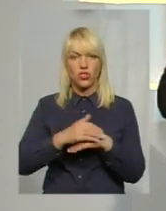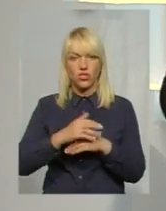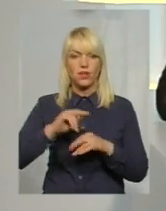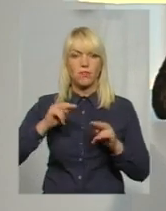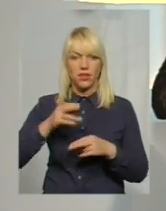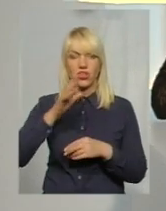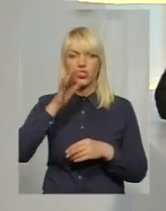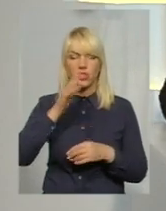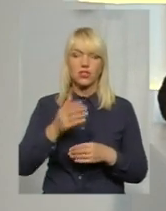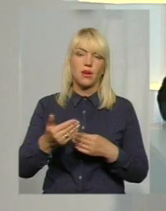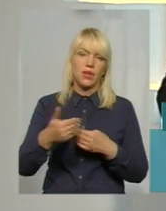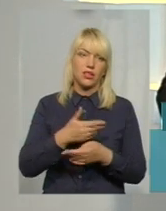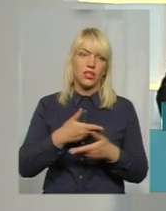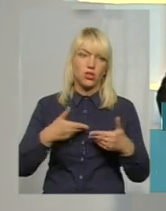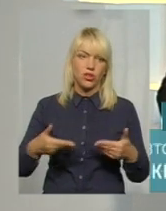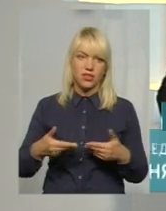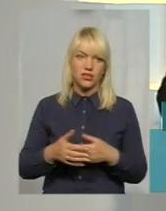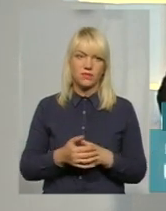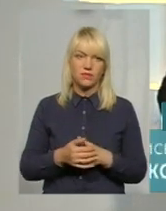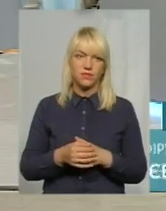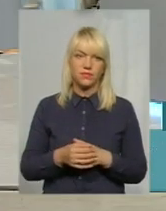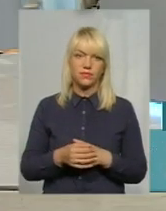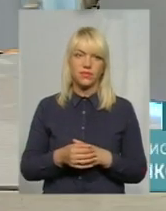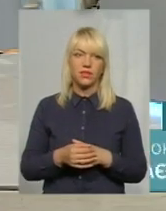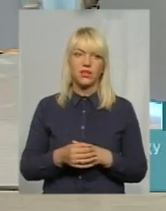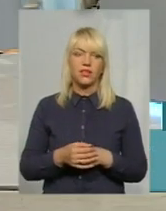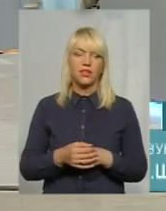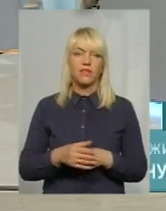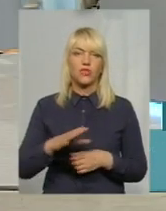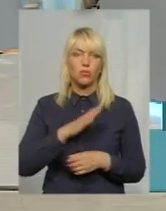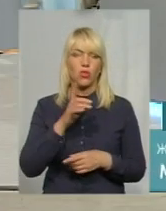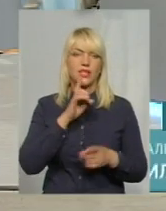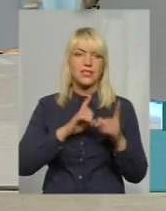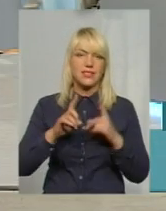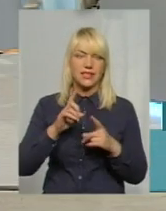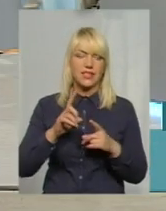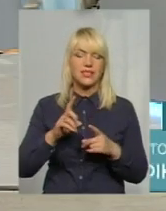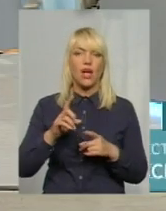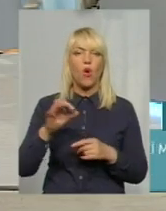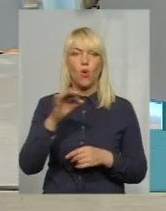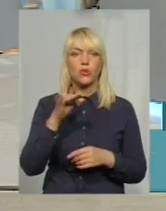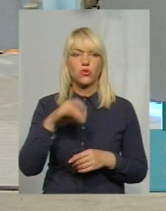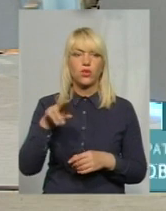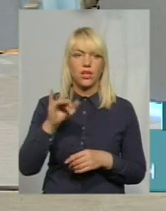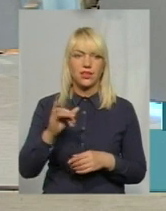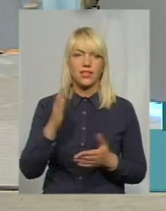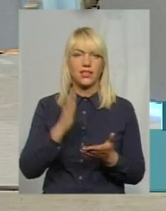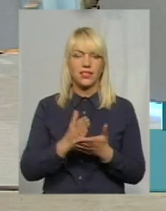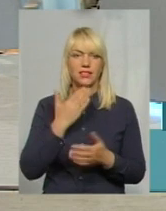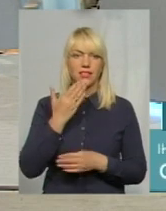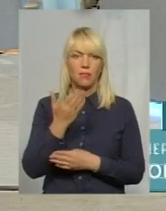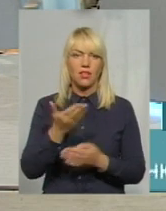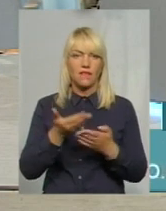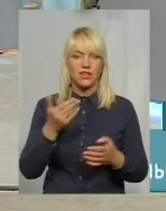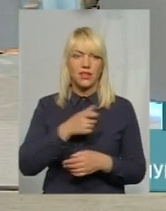'ятничний час прийти до нас. Ви ще хочете? Ще одне скажу, що відбулася сесія обласної ради і є запит від